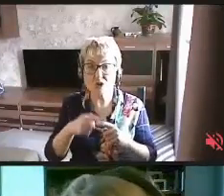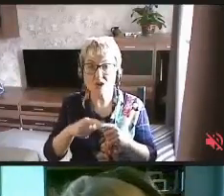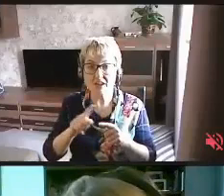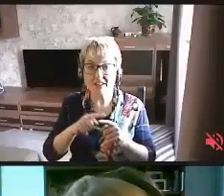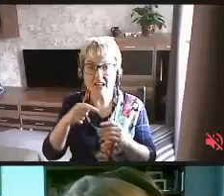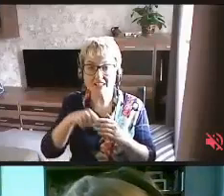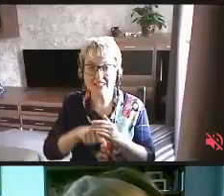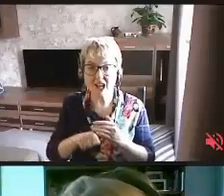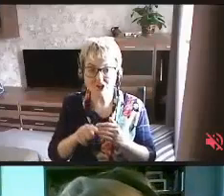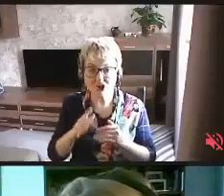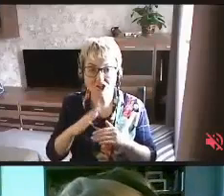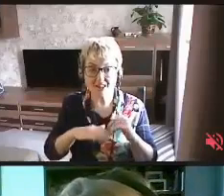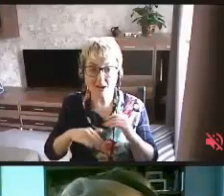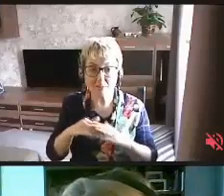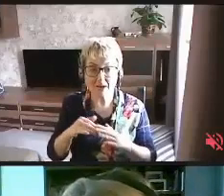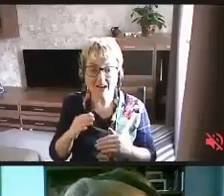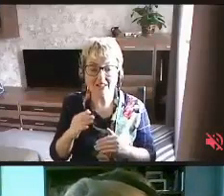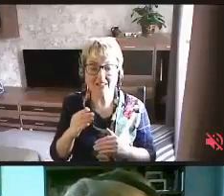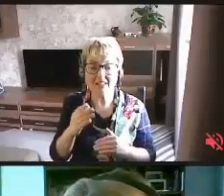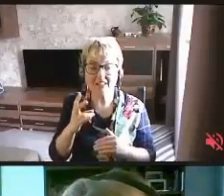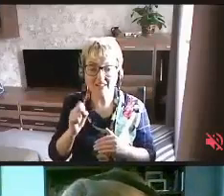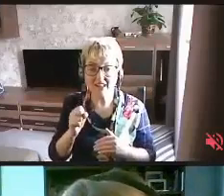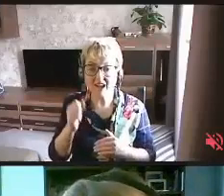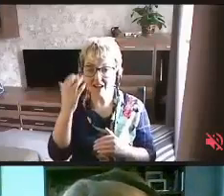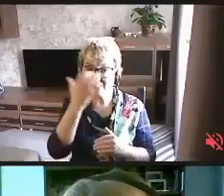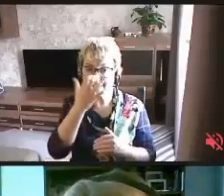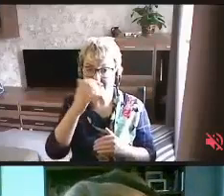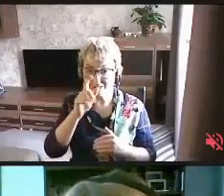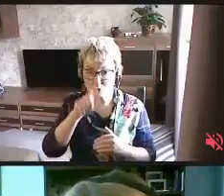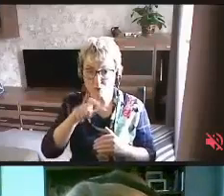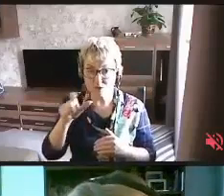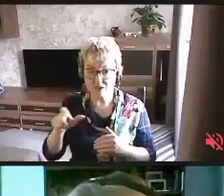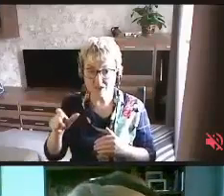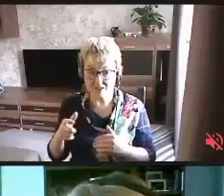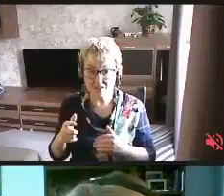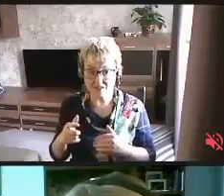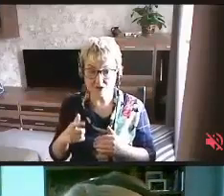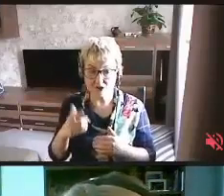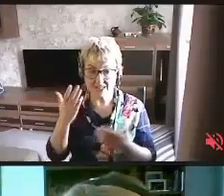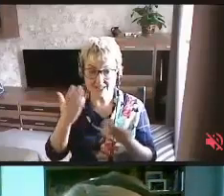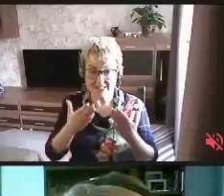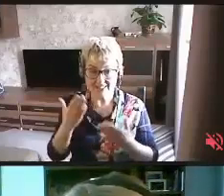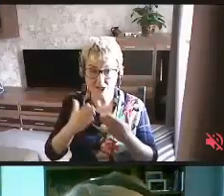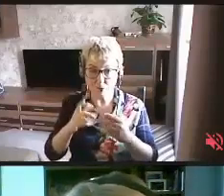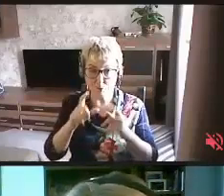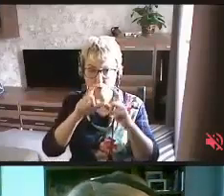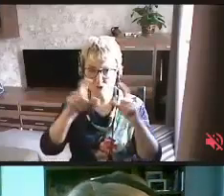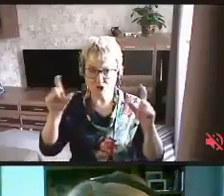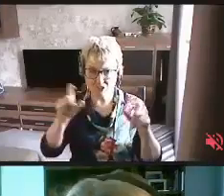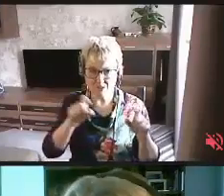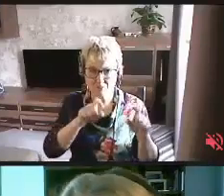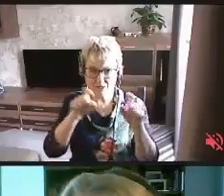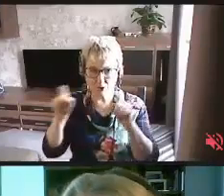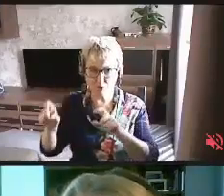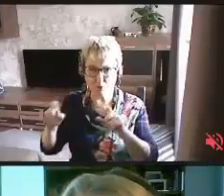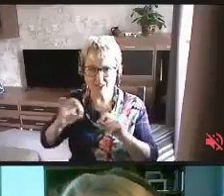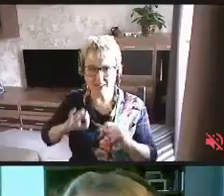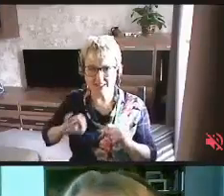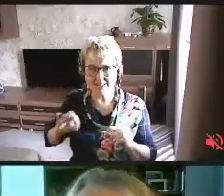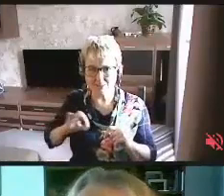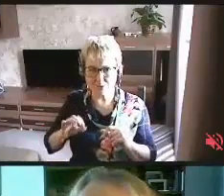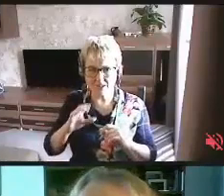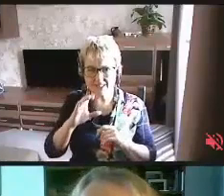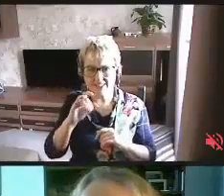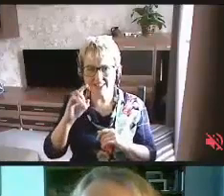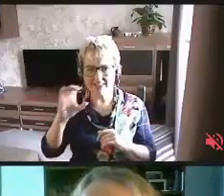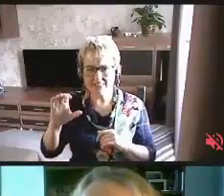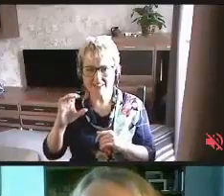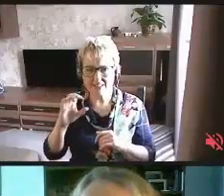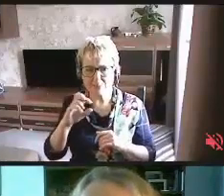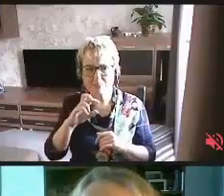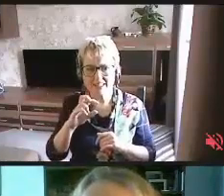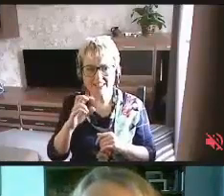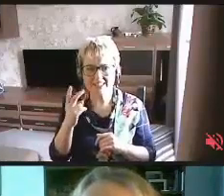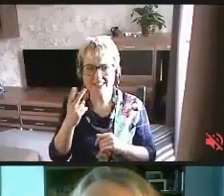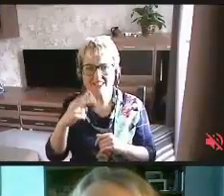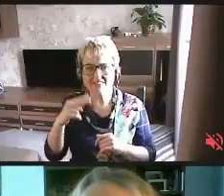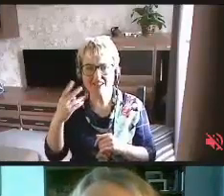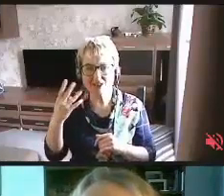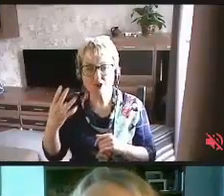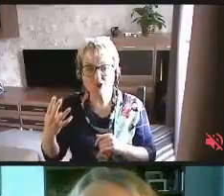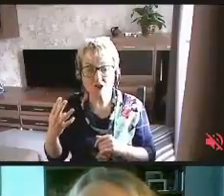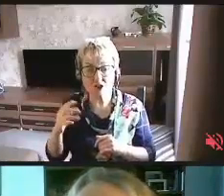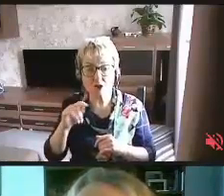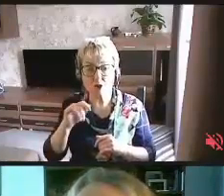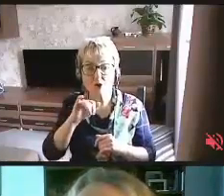означает на практике для незрячих людей, вот, коллег? Если учреждение переходит на использование сервиса Bitrix24,